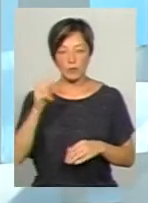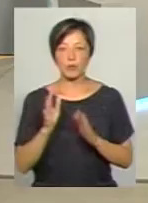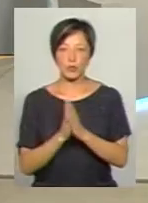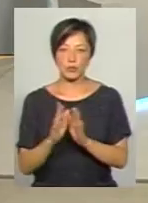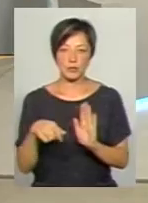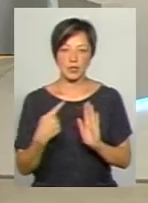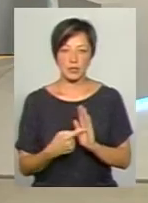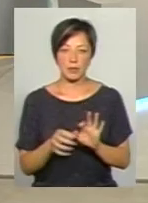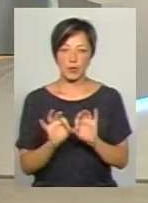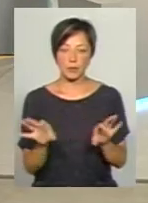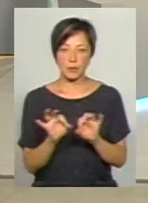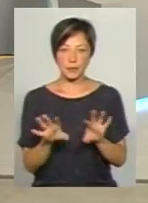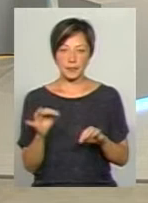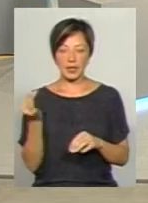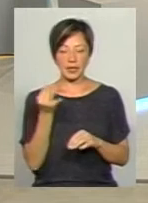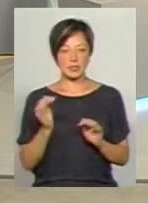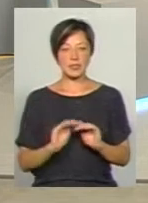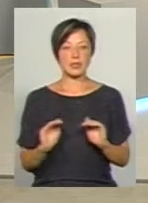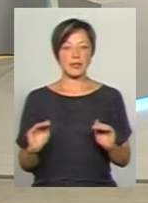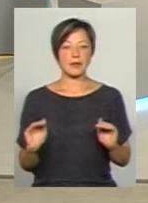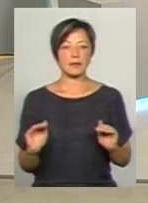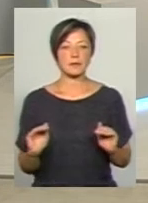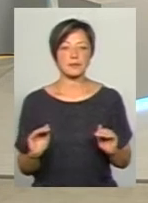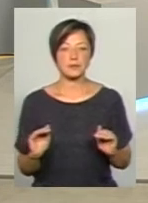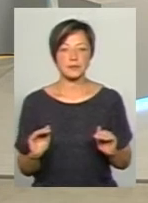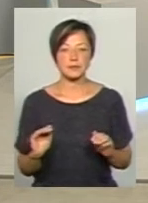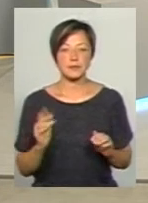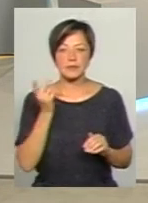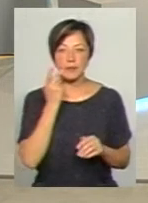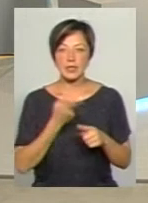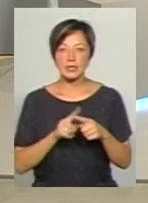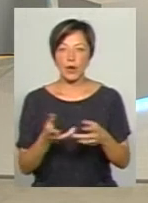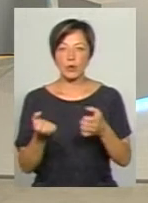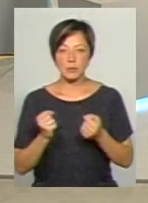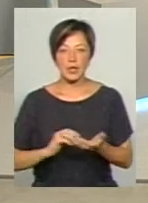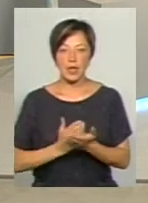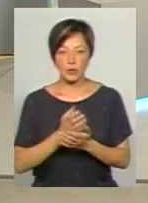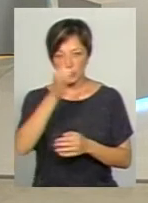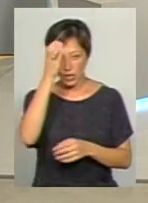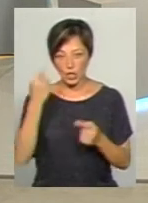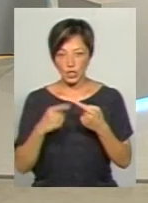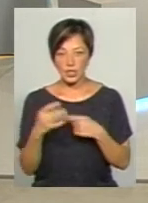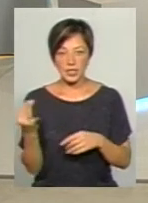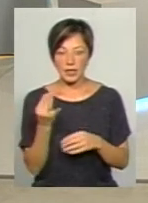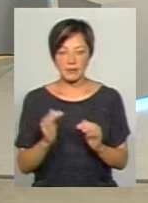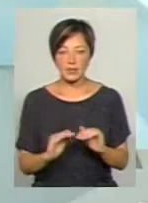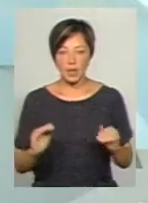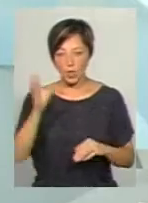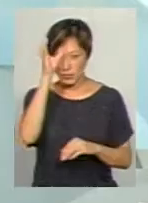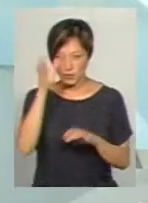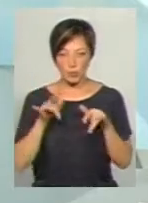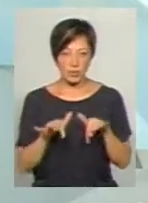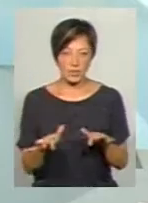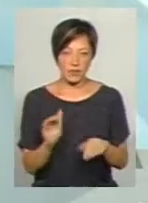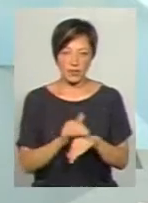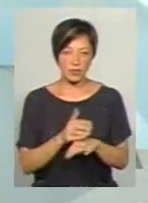прошу. Можна прокоментувати про інтереси дітей. Інтереси дітей, зазвичай, це отримати якісну освіту. Інші інтереси дітей в освітньому процесі